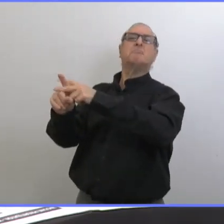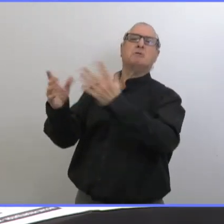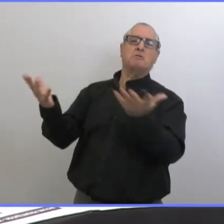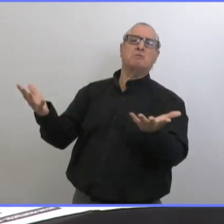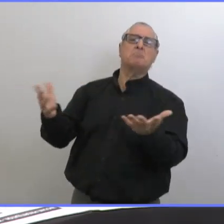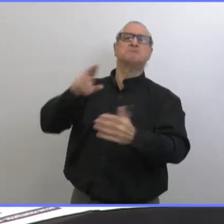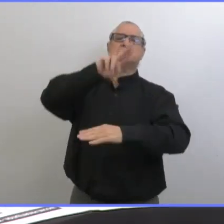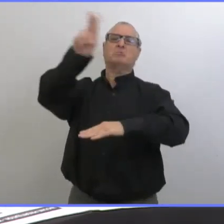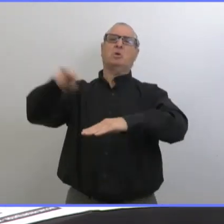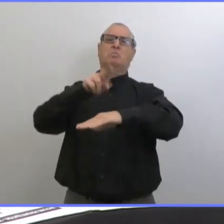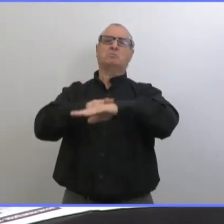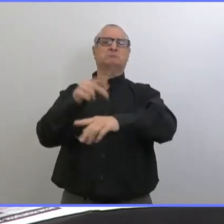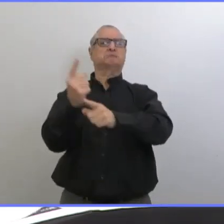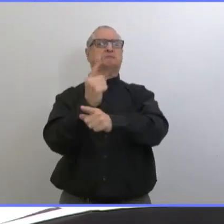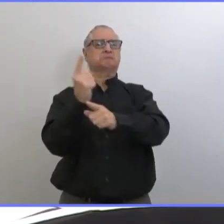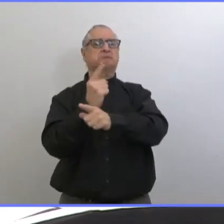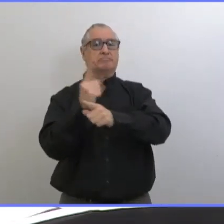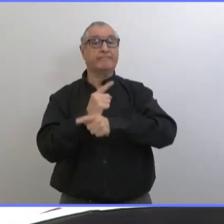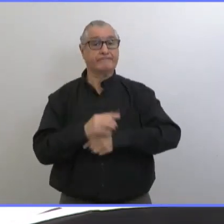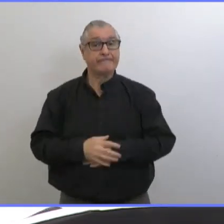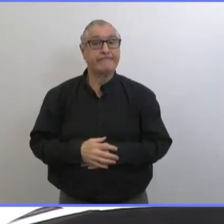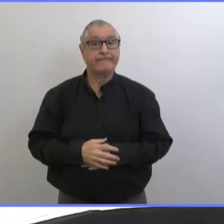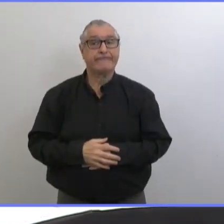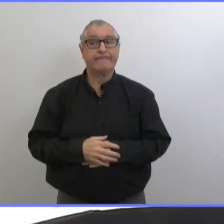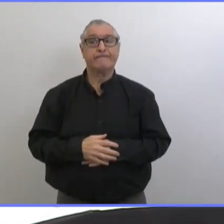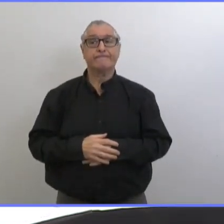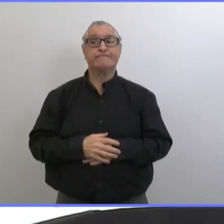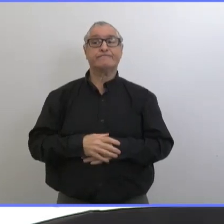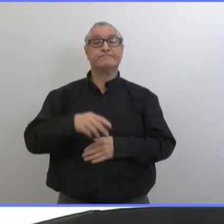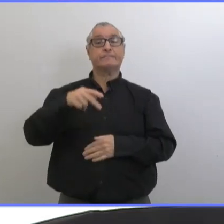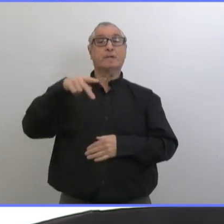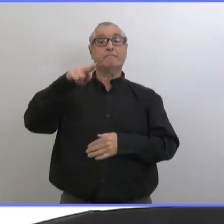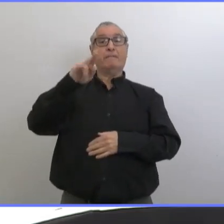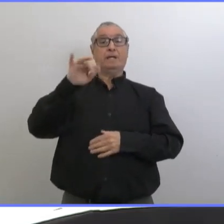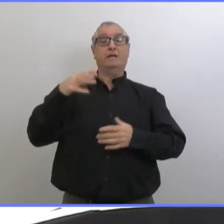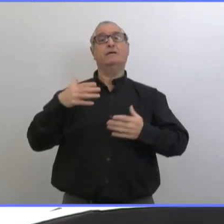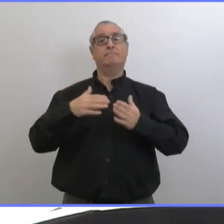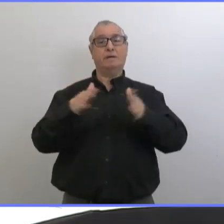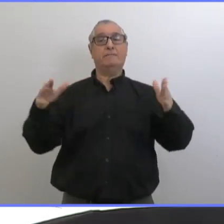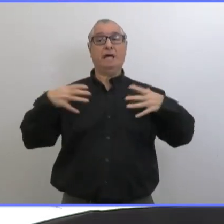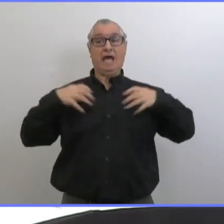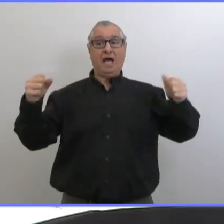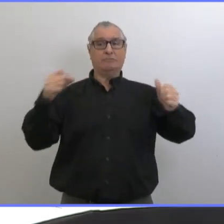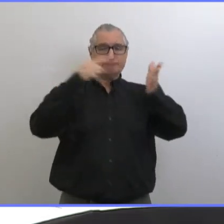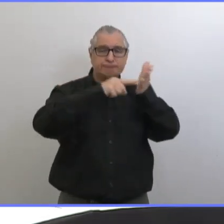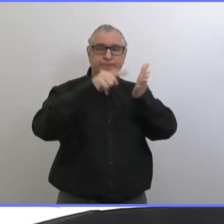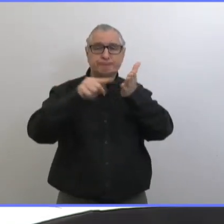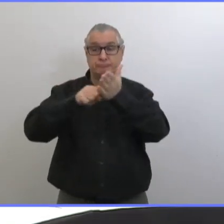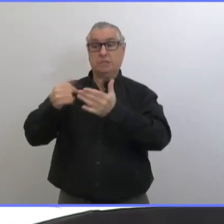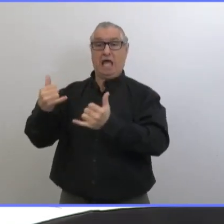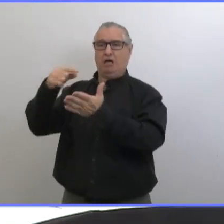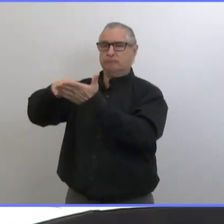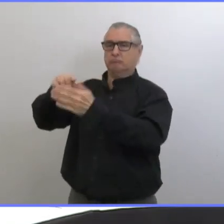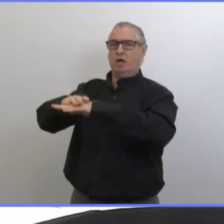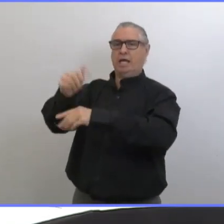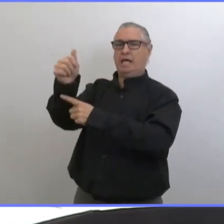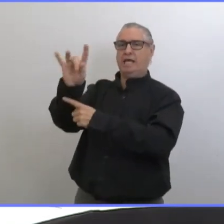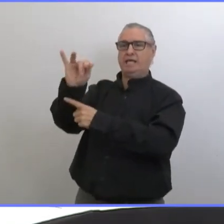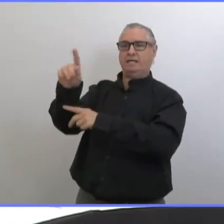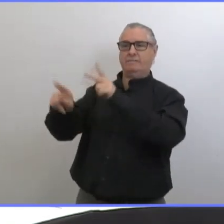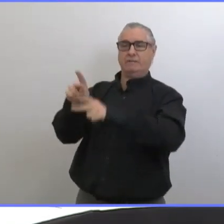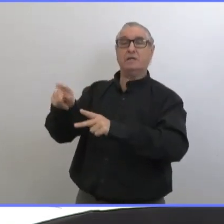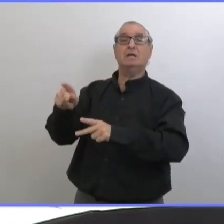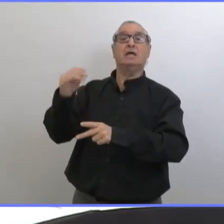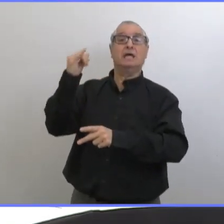Donc, il y a des enquêtes de la santé publique à ce sujet. Et plus il y a de renseignements, plus on vous en donnera.